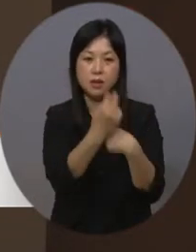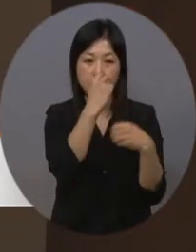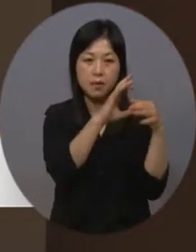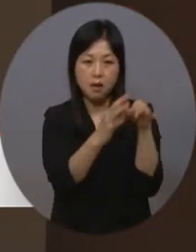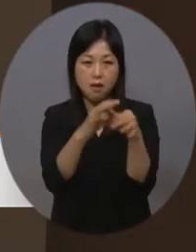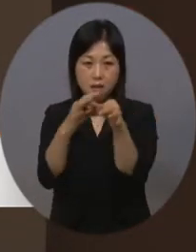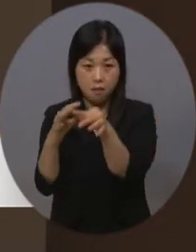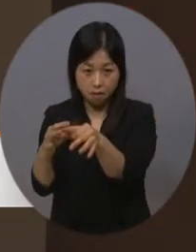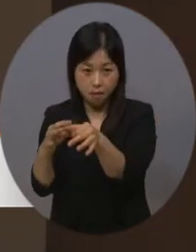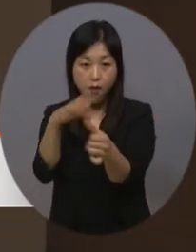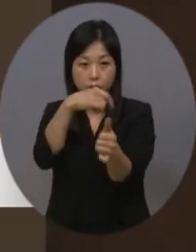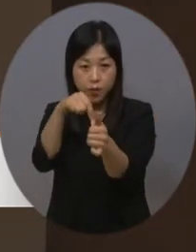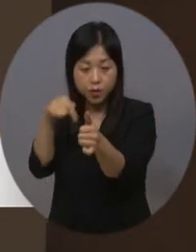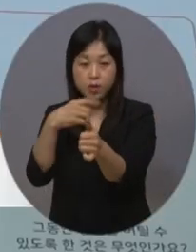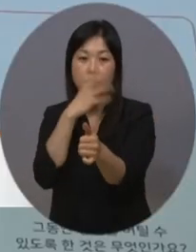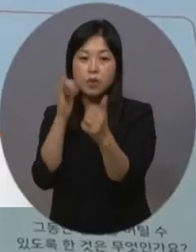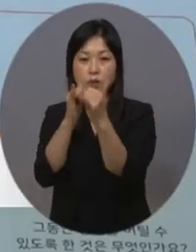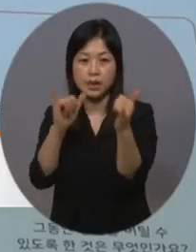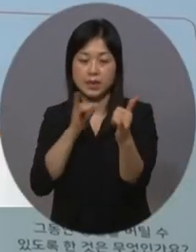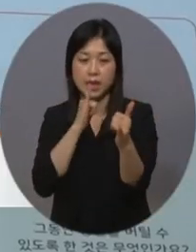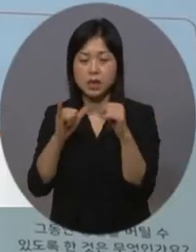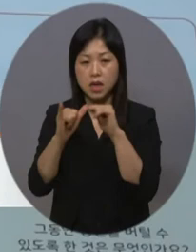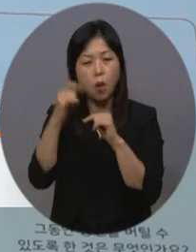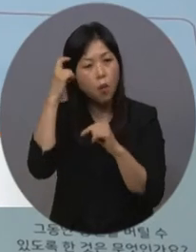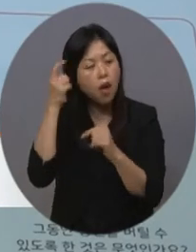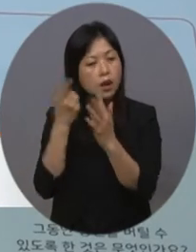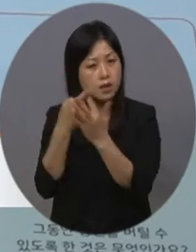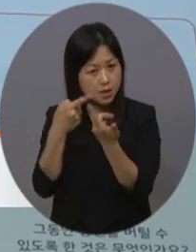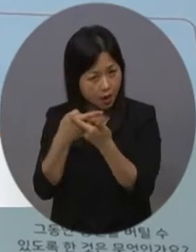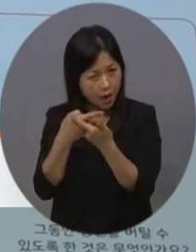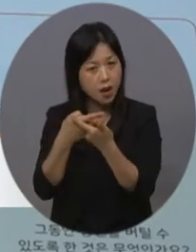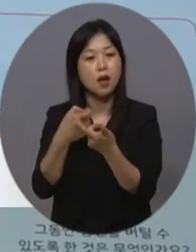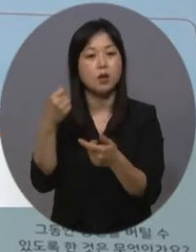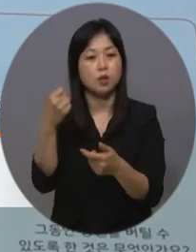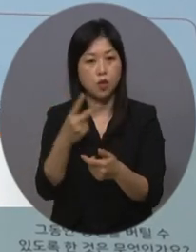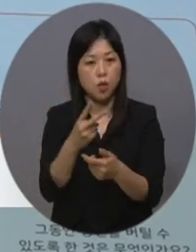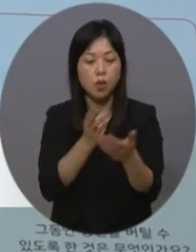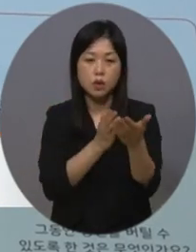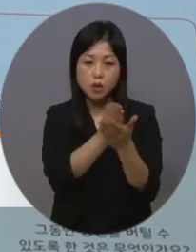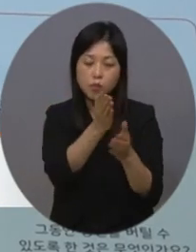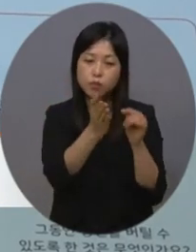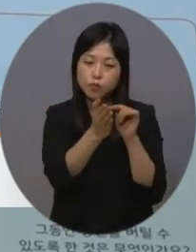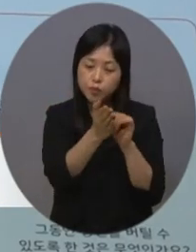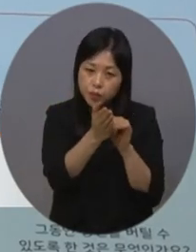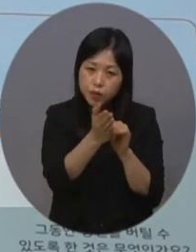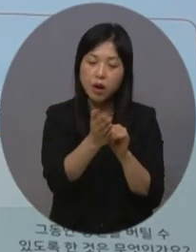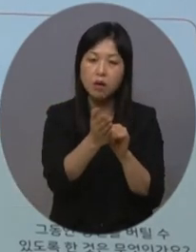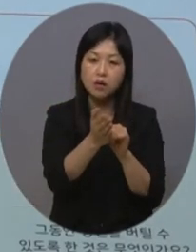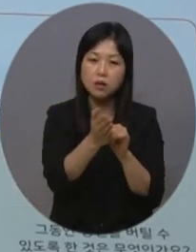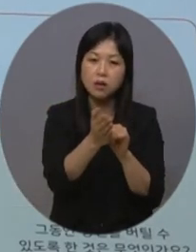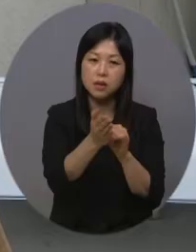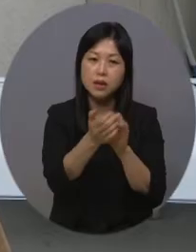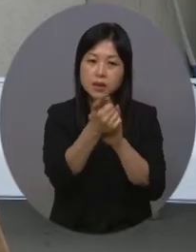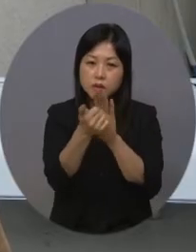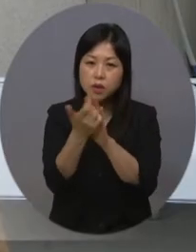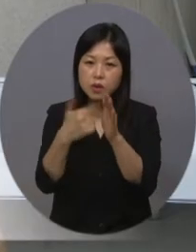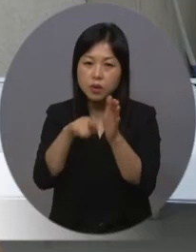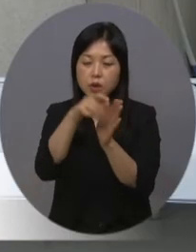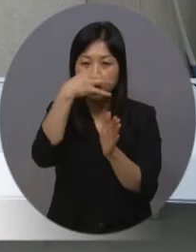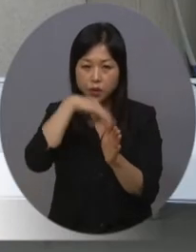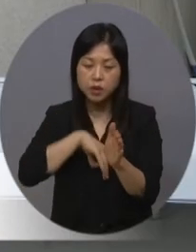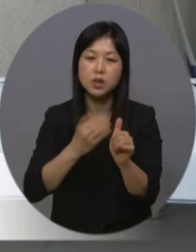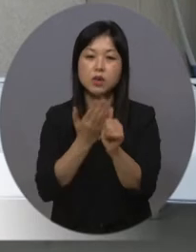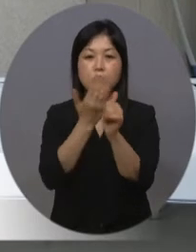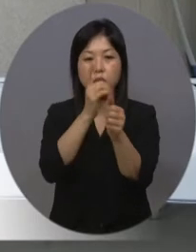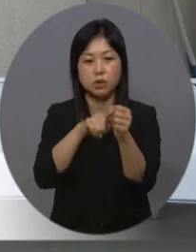노인 자살에 대한 이해도를 높이고 전문성 향상으로 멘토링 사업의 효과를 높이기 위해 교육을 진행했습니다. 노인